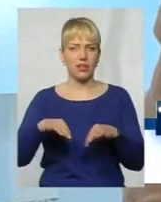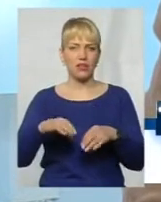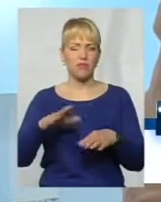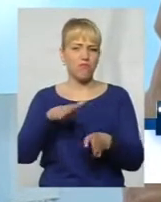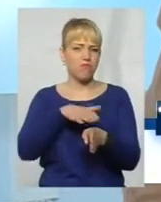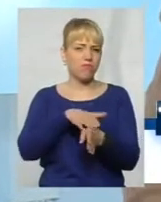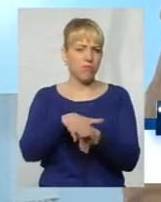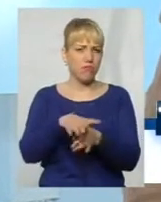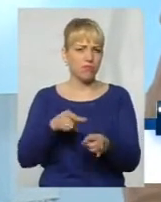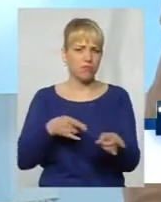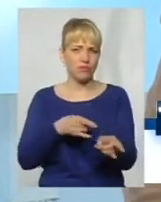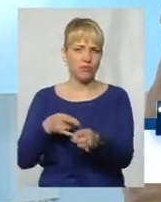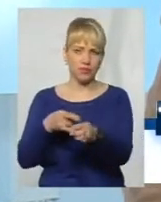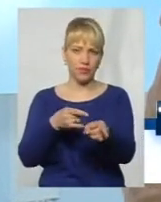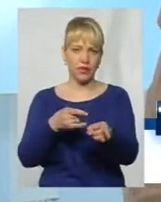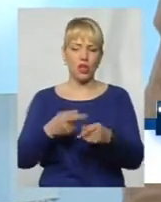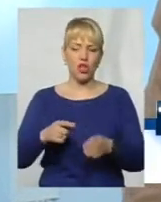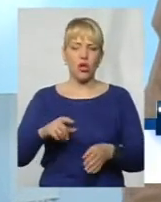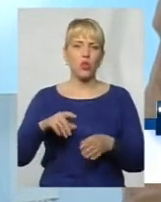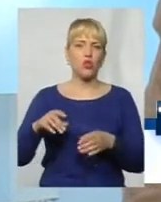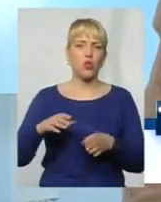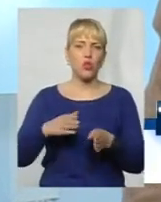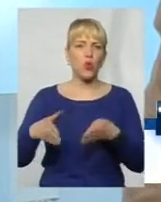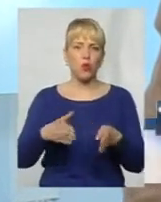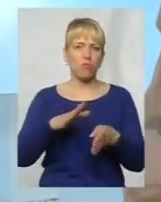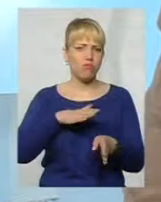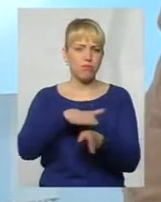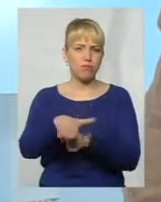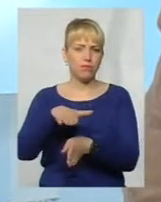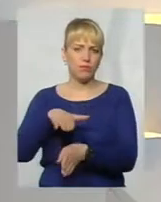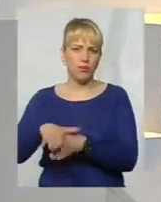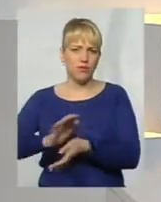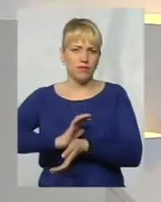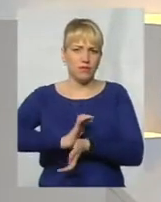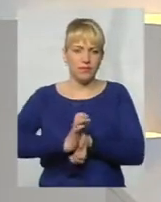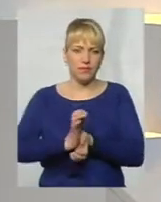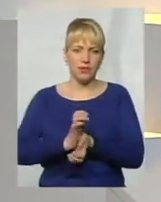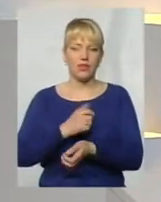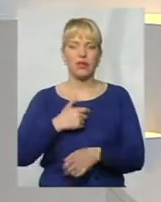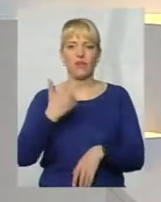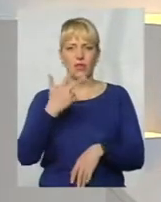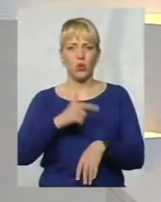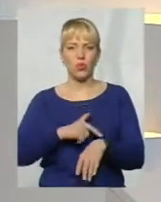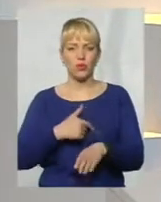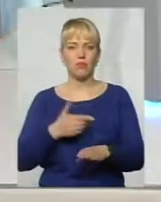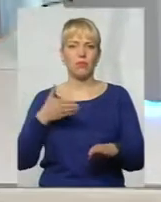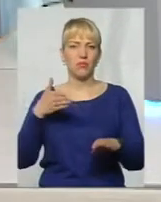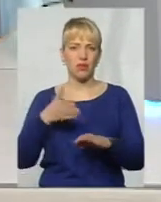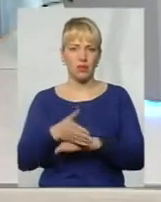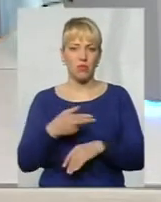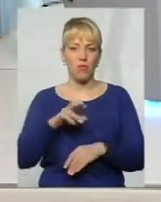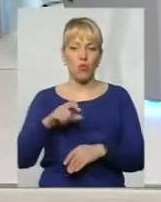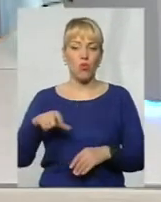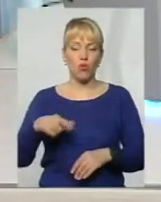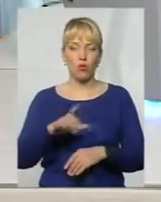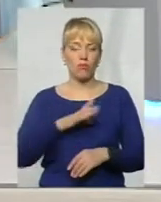переповнений, дорога переповнена. значить, в теж три години ми приїхали туди, по дорозі це був перший шок, коли